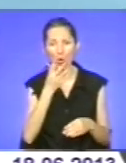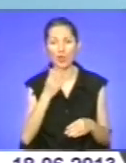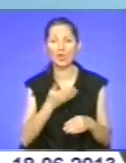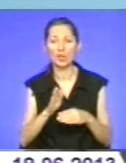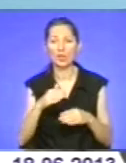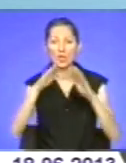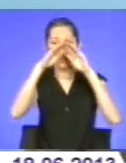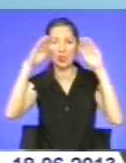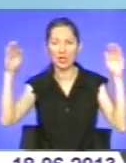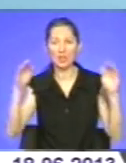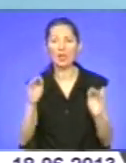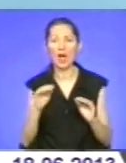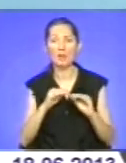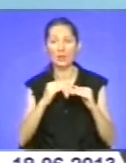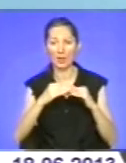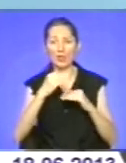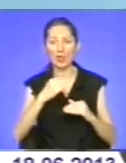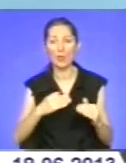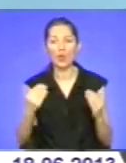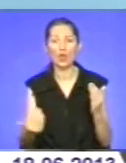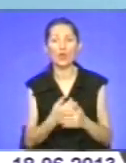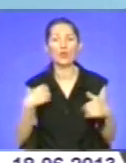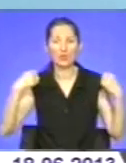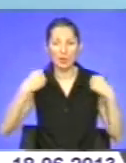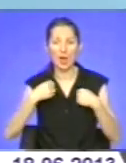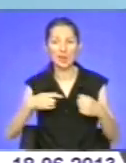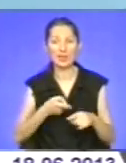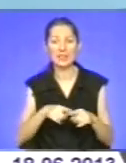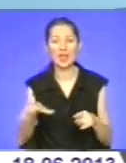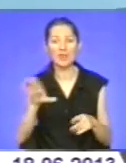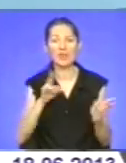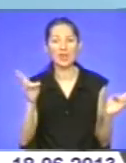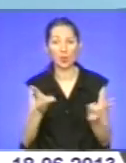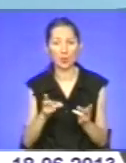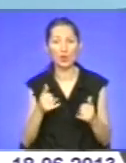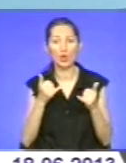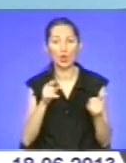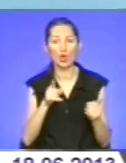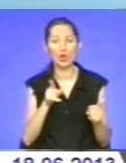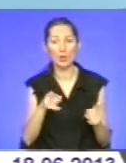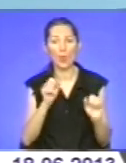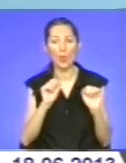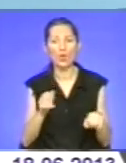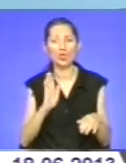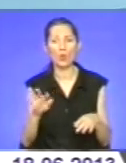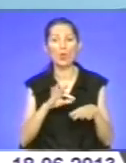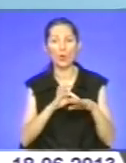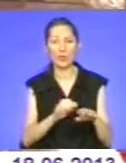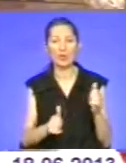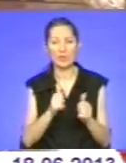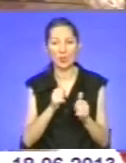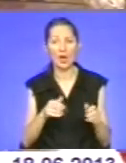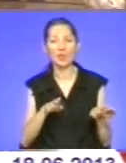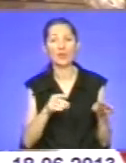трибуни, нові роздягальні, а це все необхідна інфраструктура для того, щоб там можна було проводити змагання відповідного рівня.